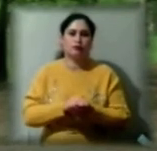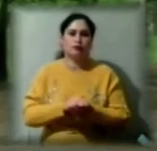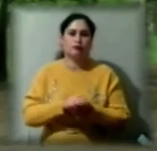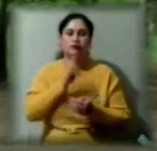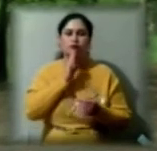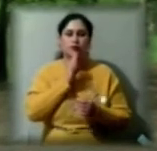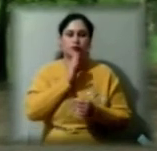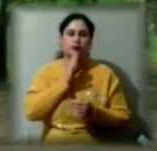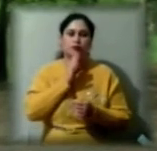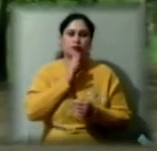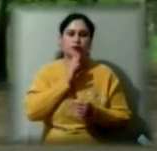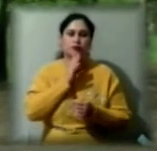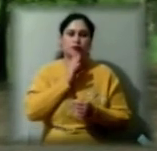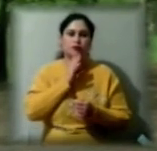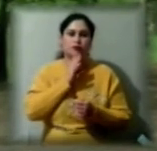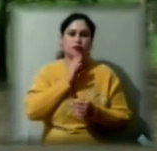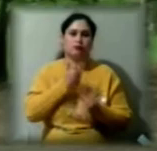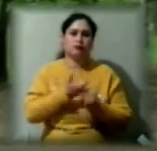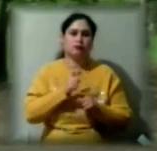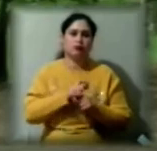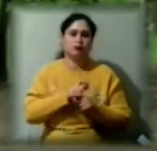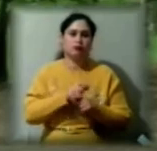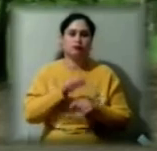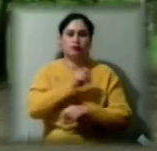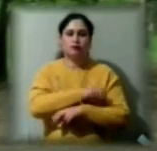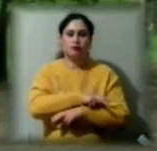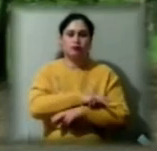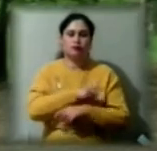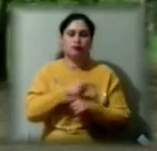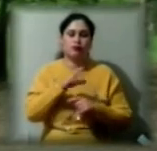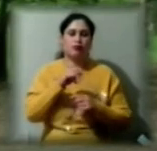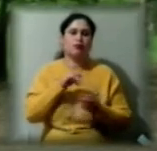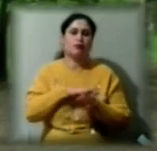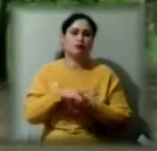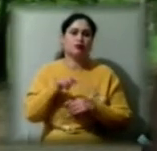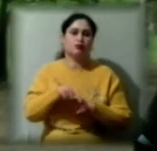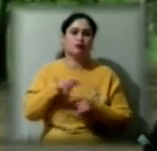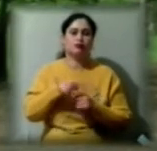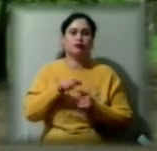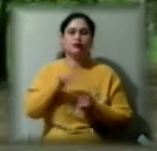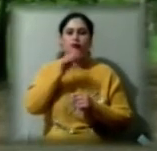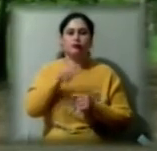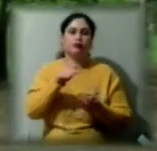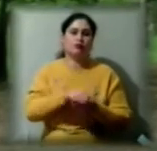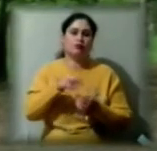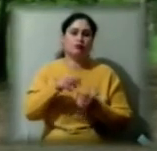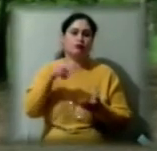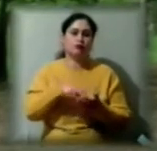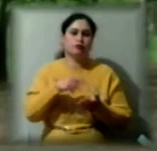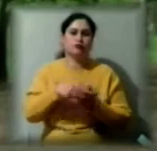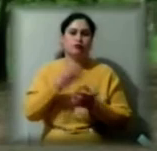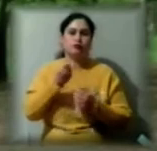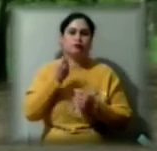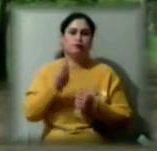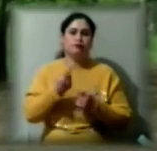дуже бідне з боку наповнення. Тобто, коли її поховали, над нею поставили лише один ліпний